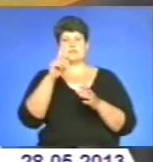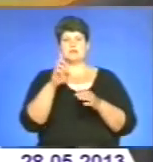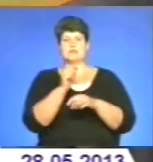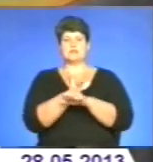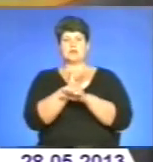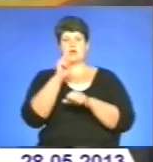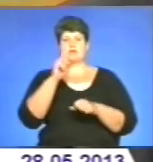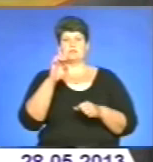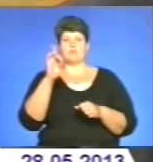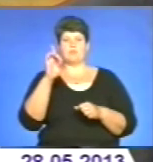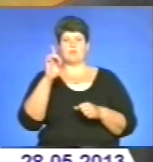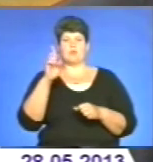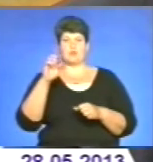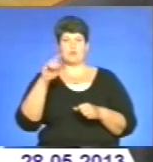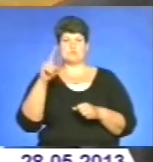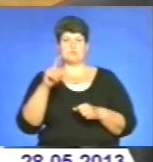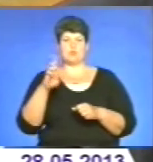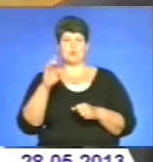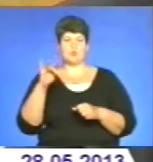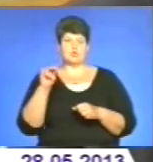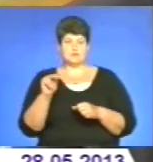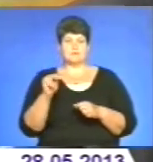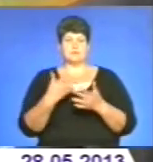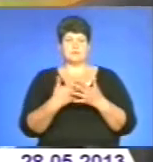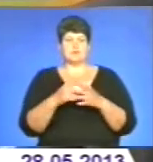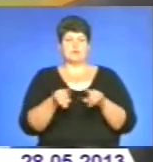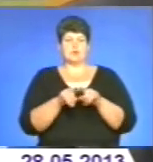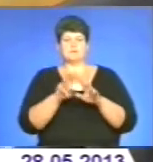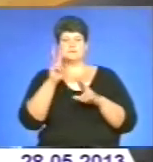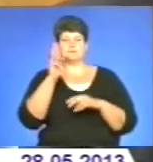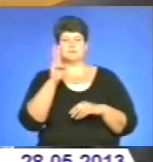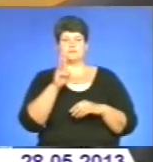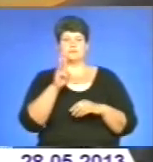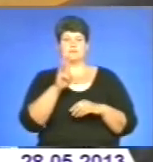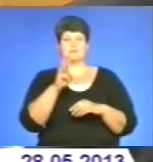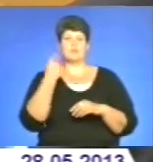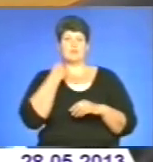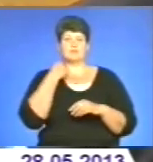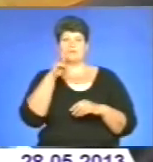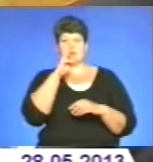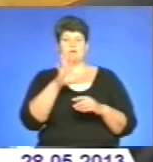мільйона заробітні плати. Я нещодавно повернувся в Київ, відбулась в мене зустріч з керівниками,